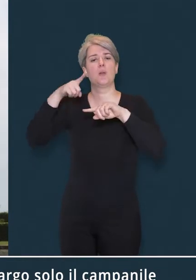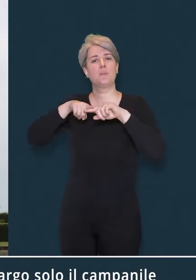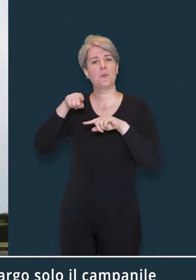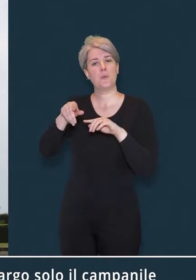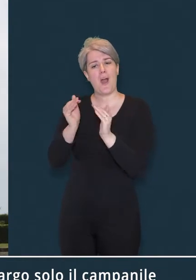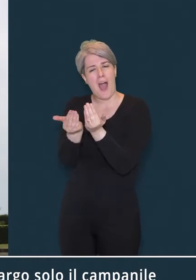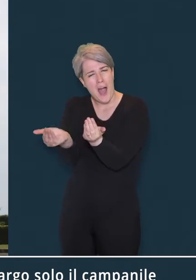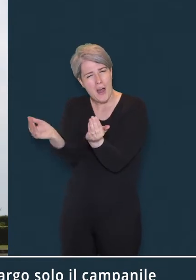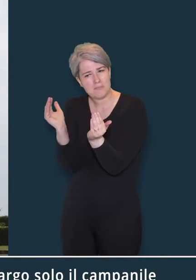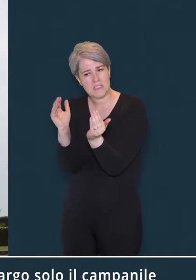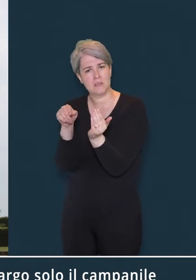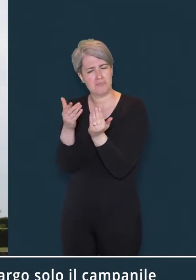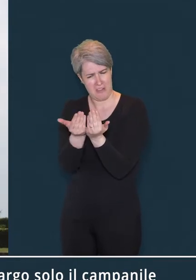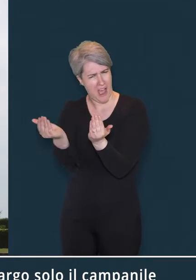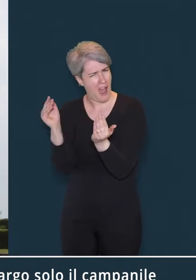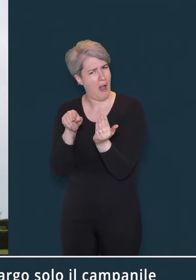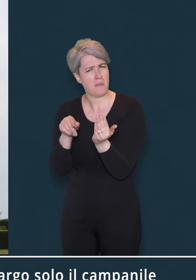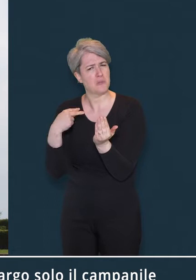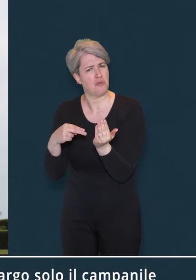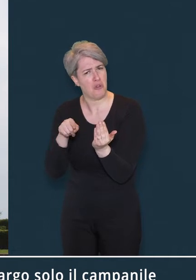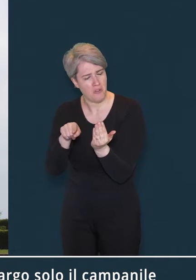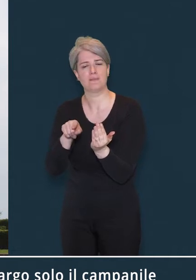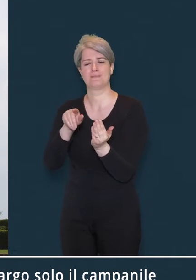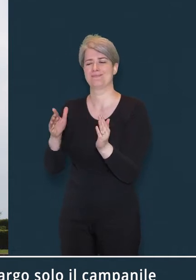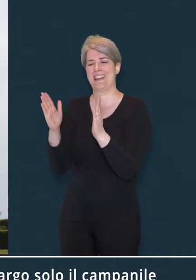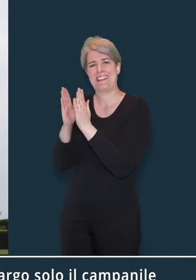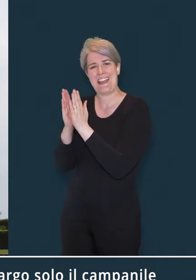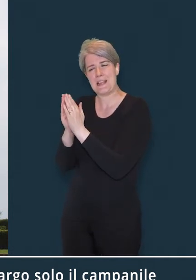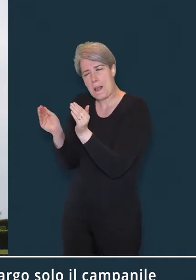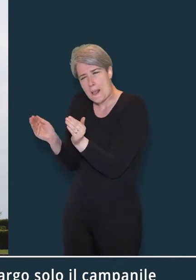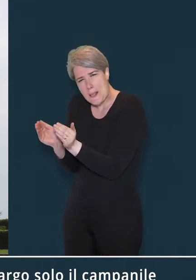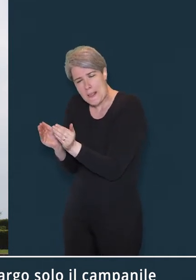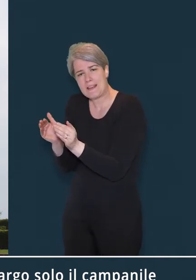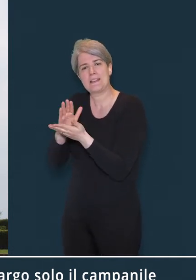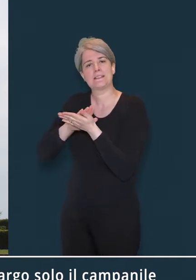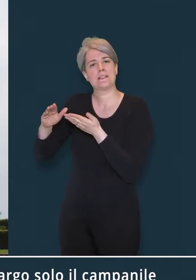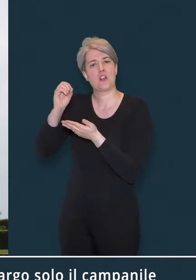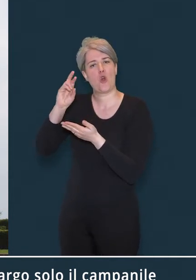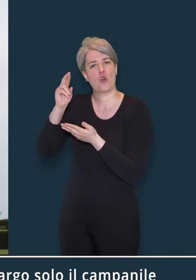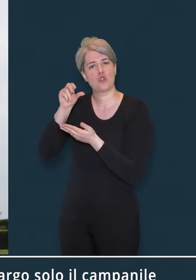absidale, che è stata inglobata nella chiesetta di Sant'Orsola.